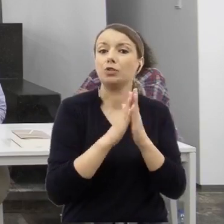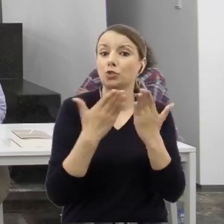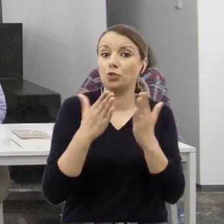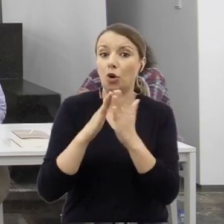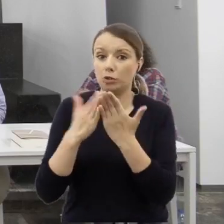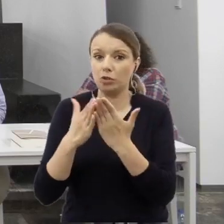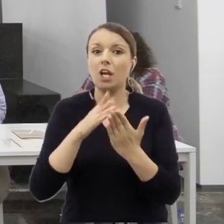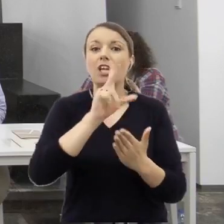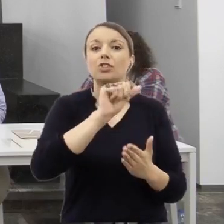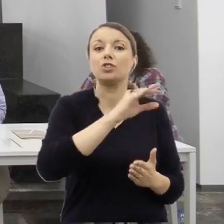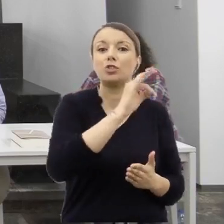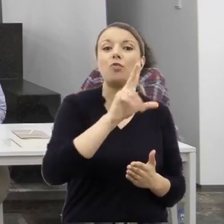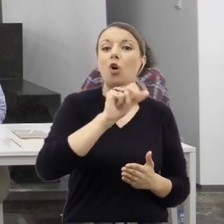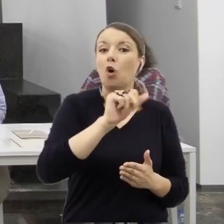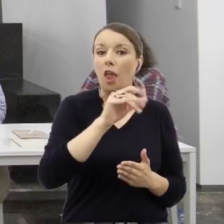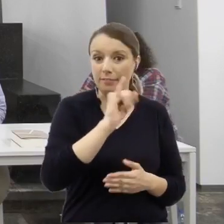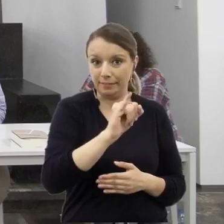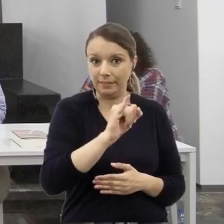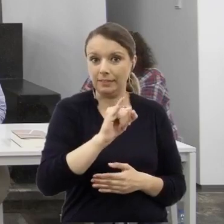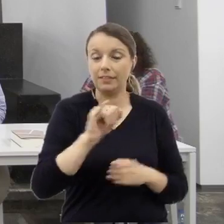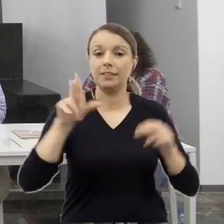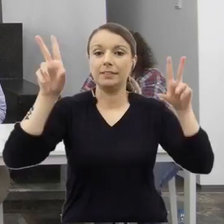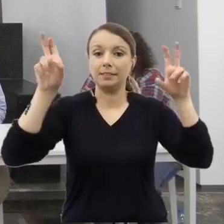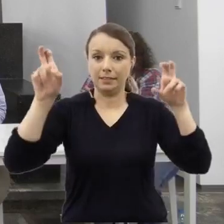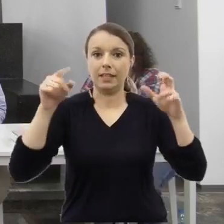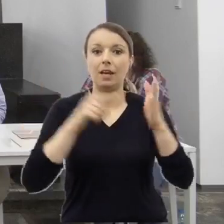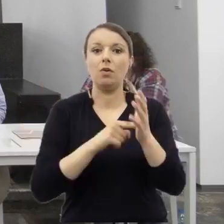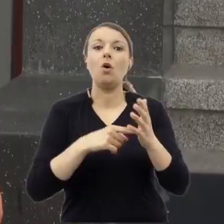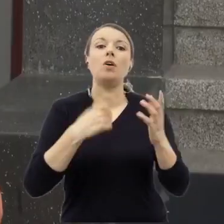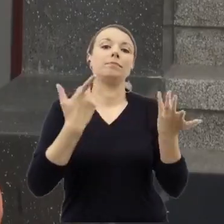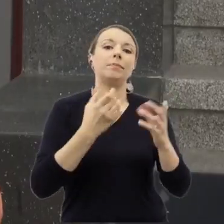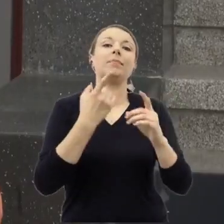Krzysztofa Konkolewskiego pod tytułem Umarły cmentarz.